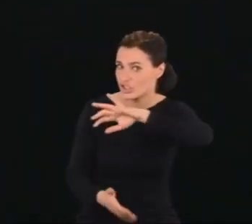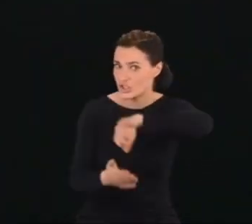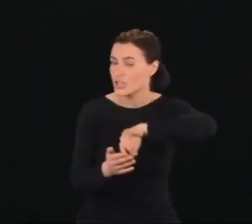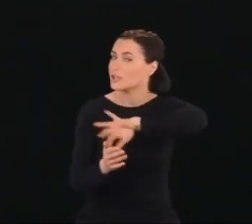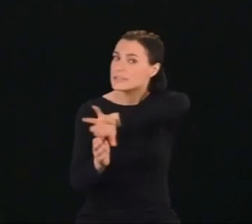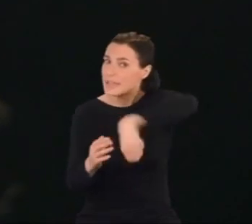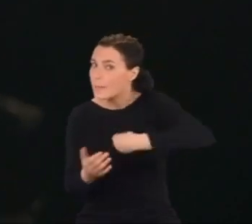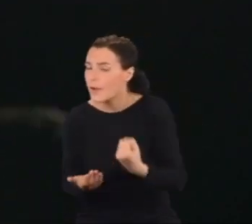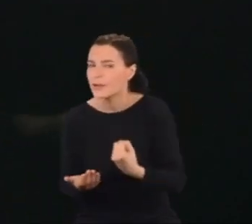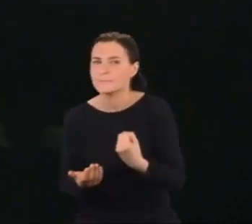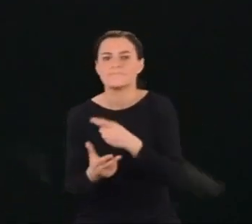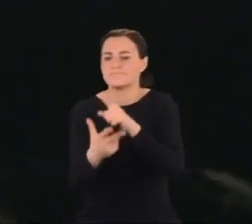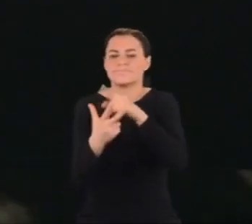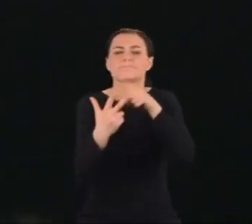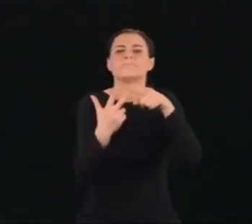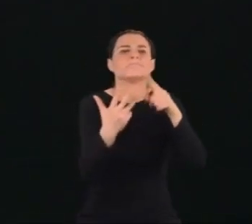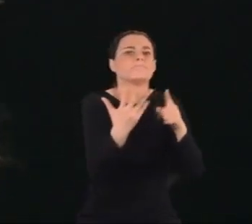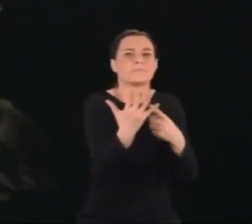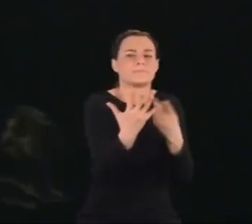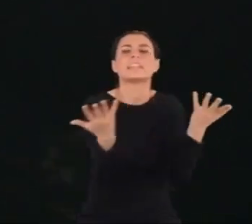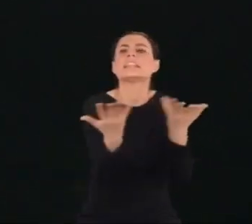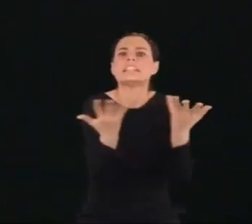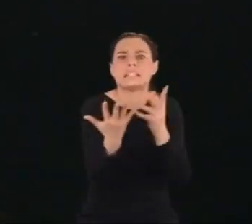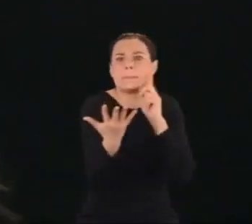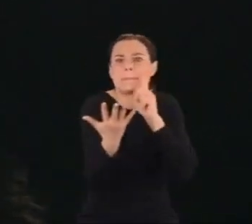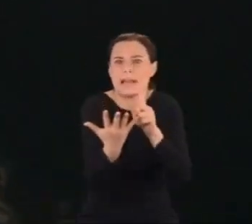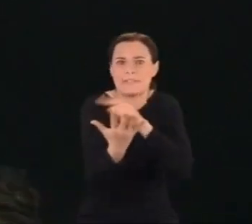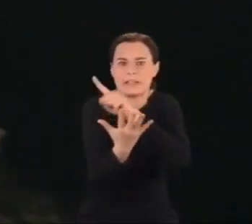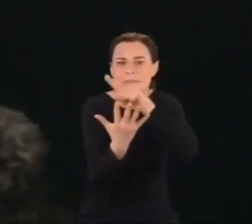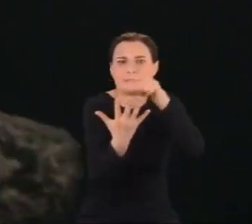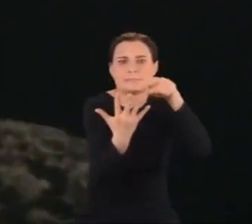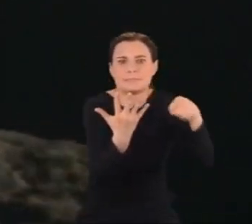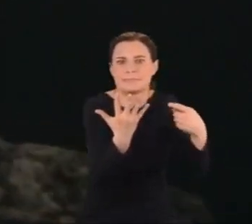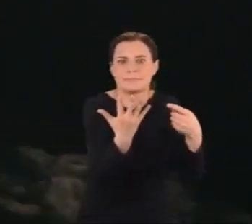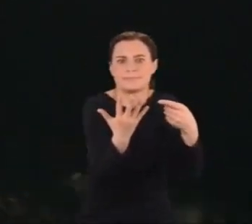leży prawda? Tego chyba już się nie dowiemy.